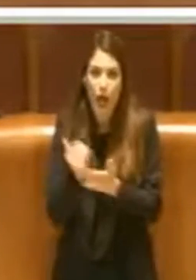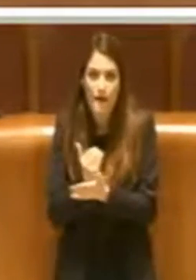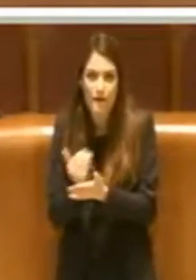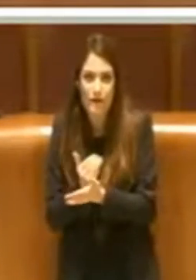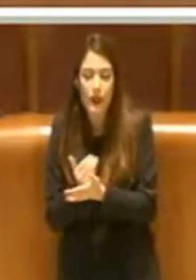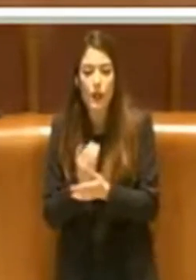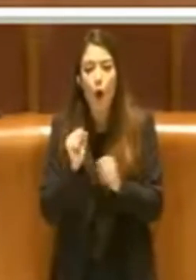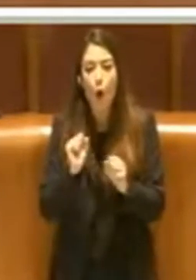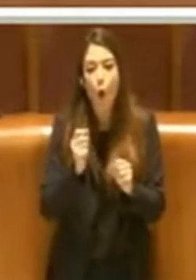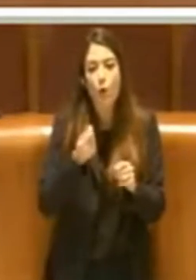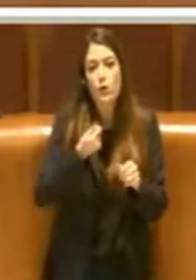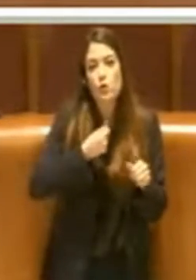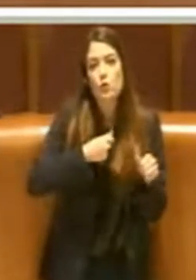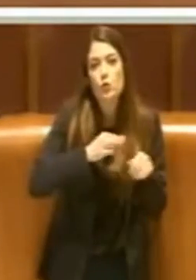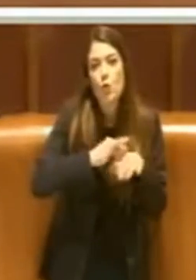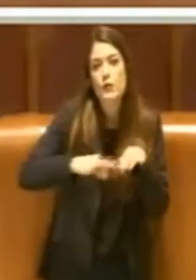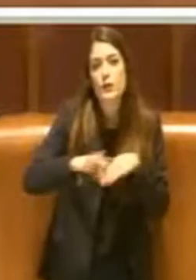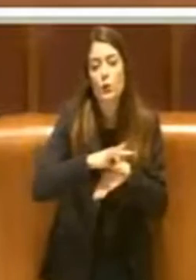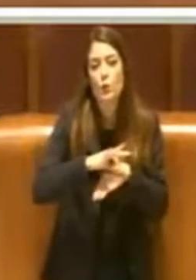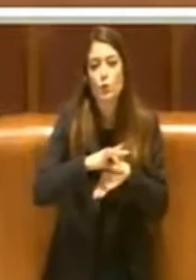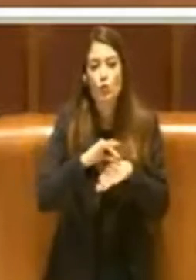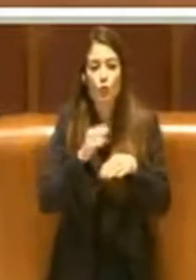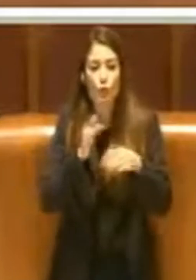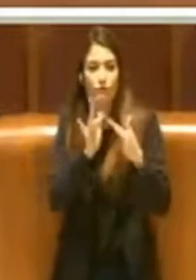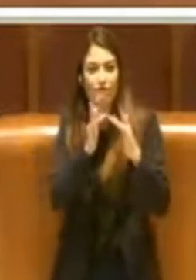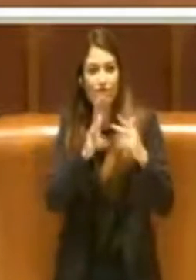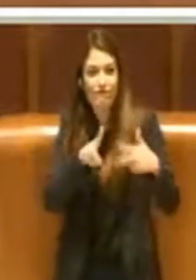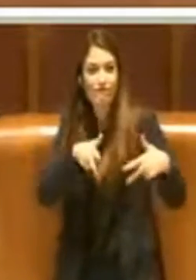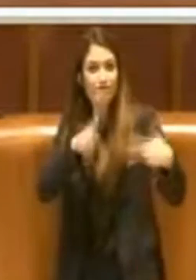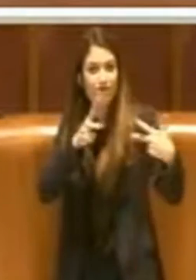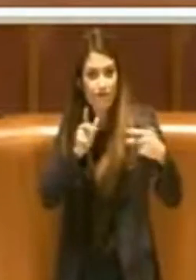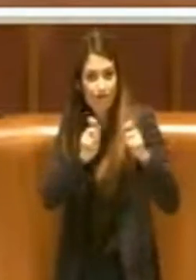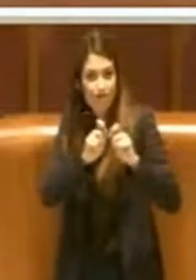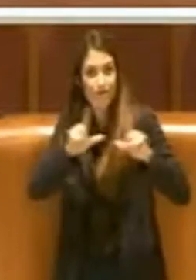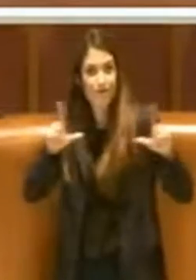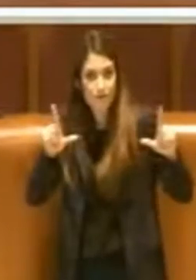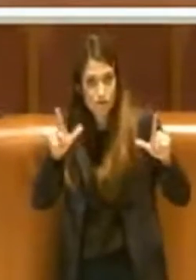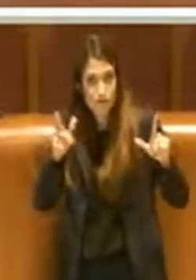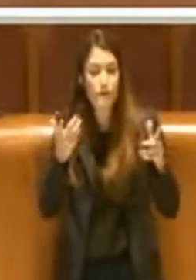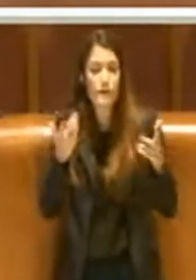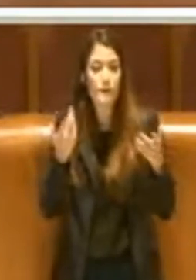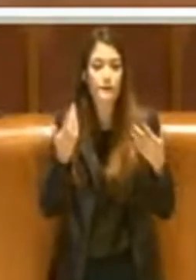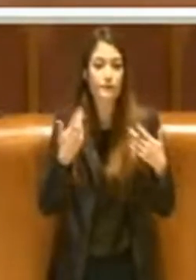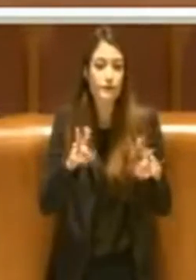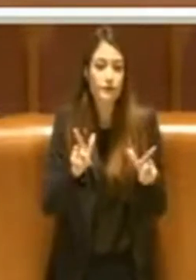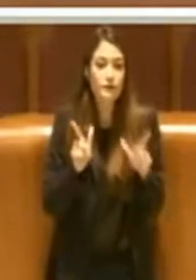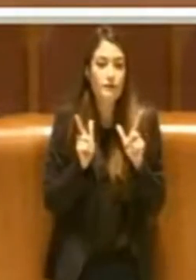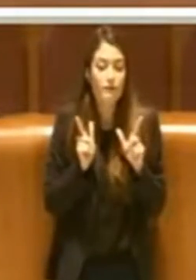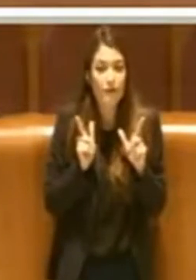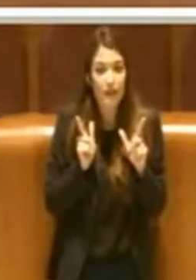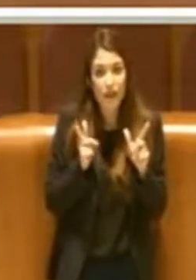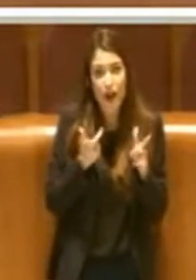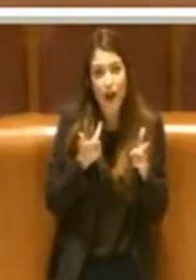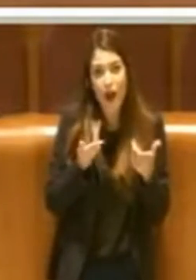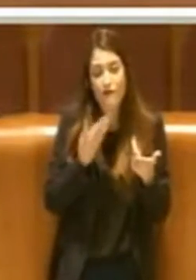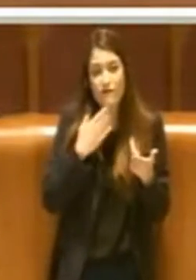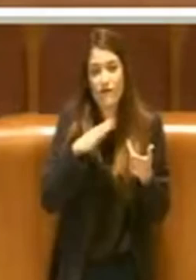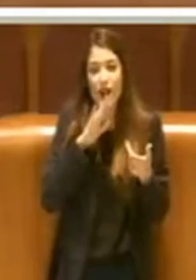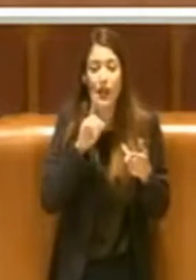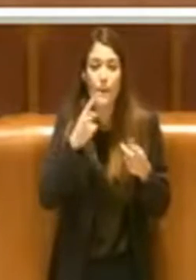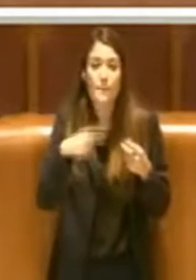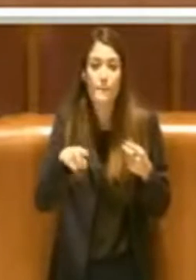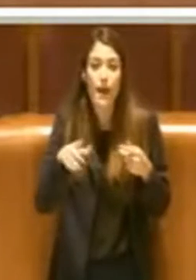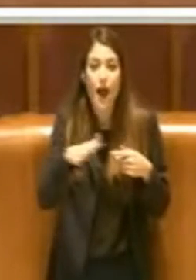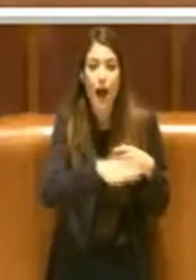sostituiti da una videoconferenza, ovviamente anche con benefici per l'ambiente. Quindi dicevo,